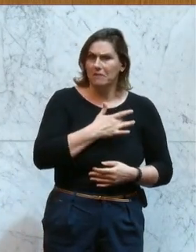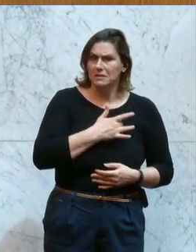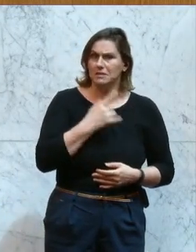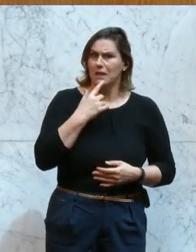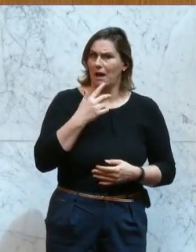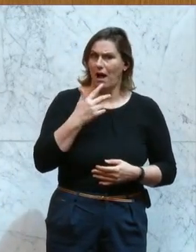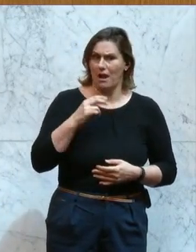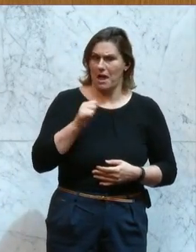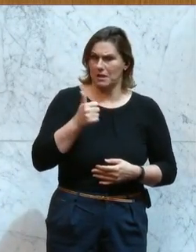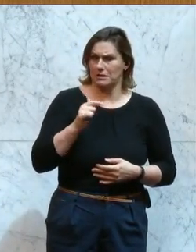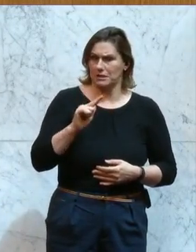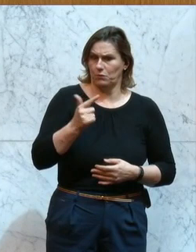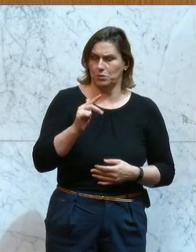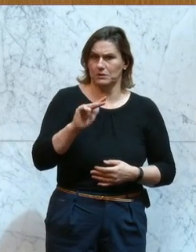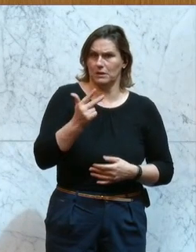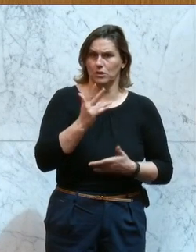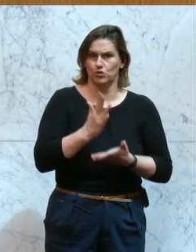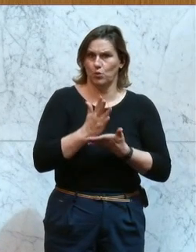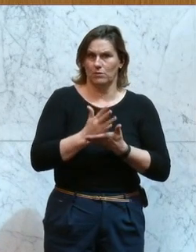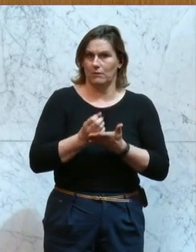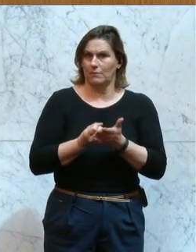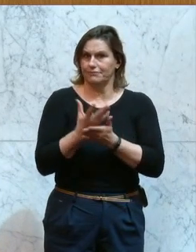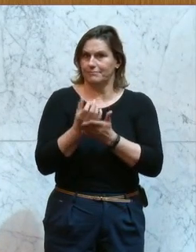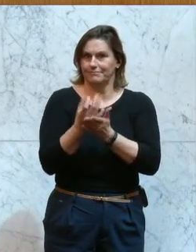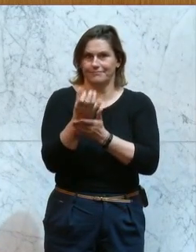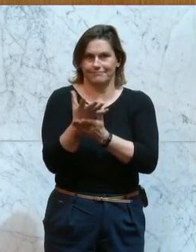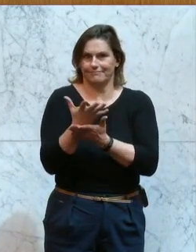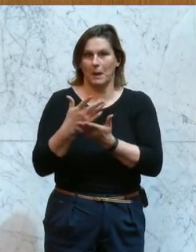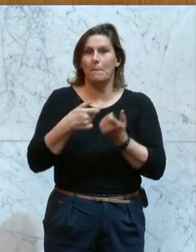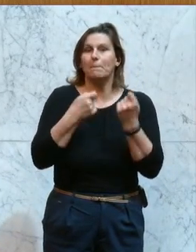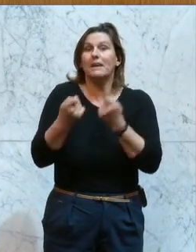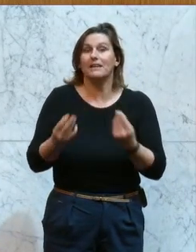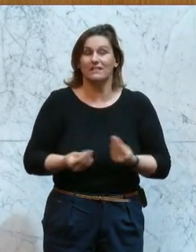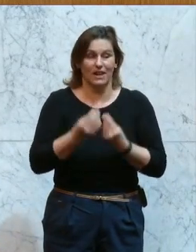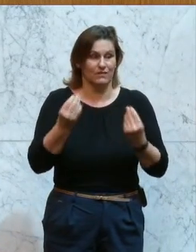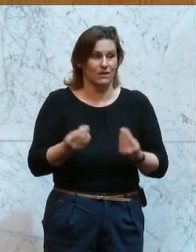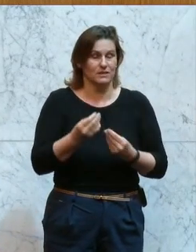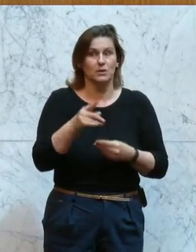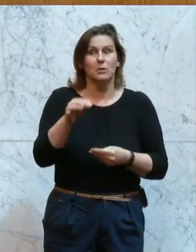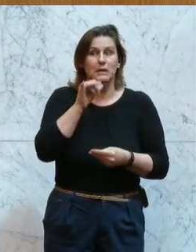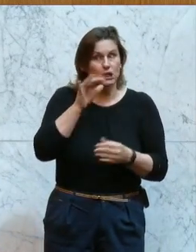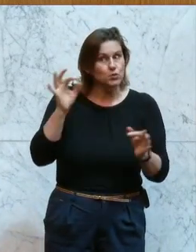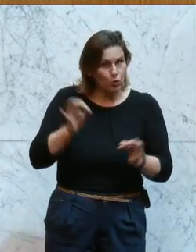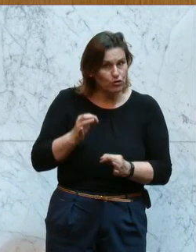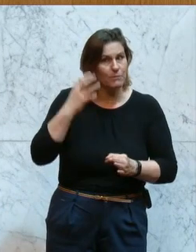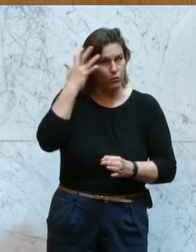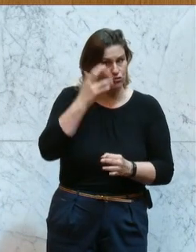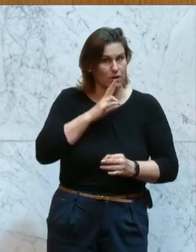Untersuchungsausschüsse haben etwas gebracht und ans Tageslicht gebracht. Ja, so schlimm hätte ich mich gar nicht vorgestellt, ehrlich nicht.